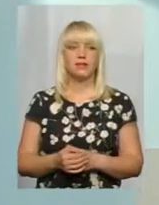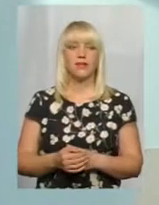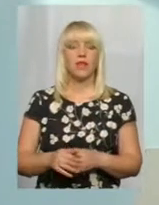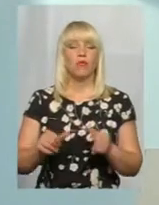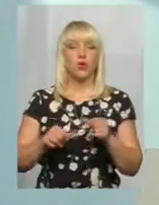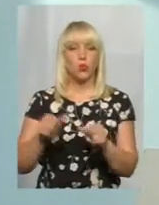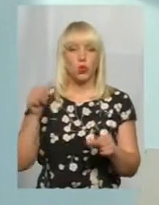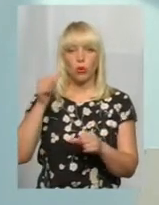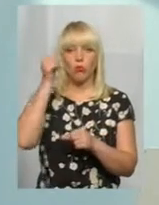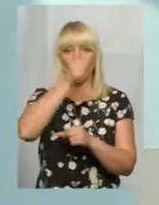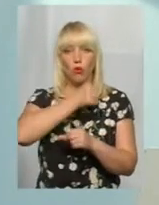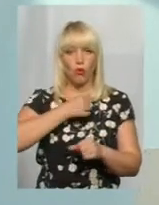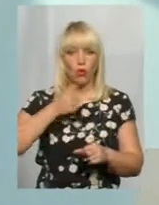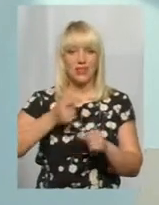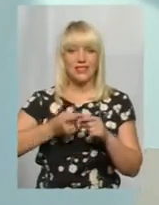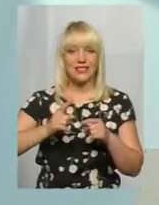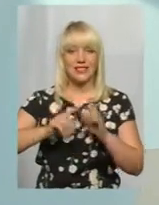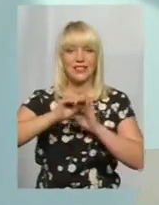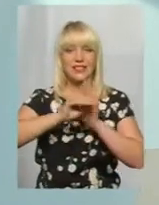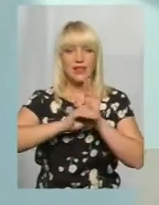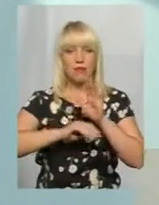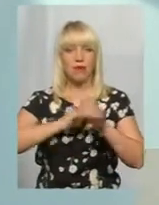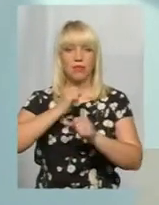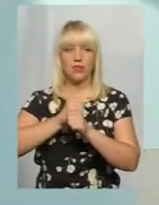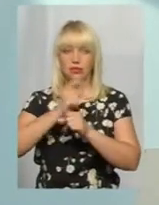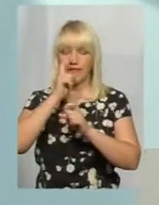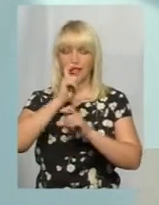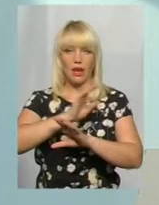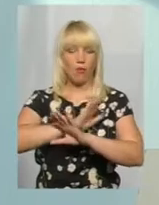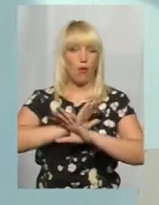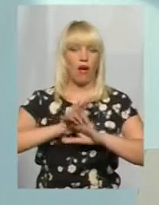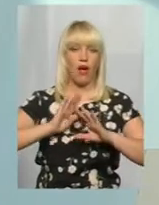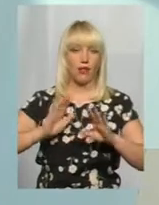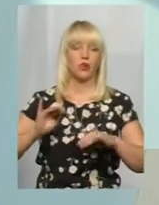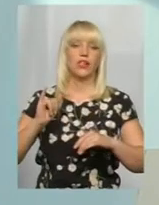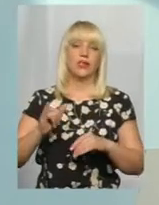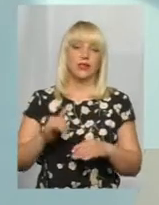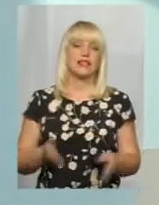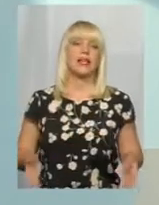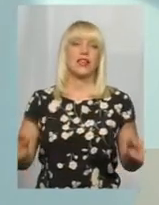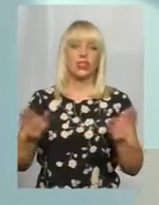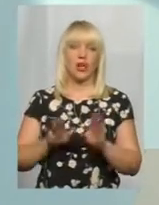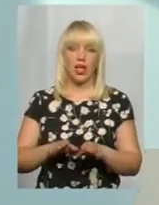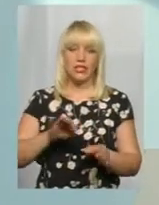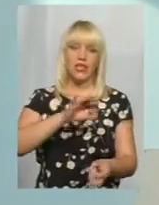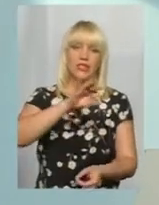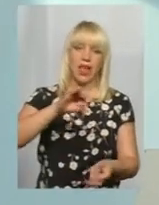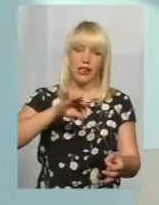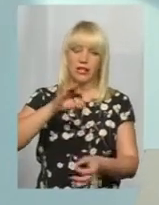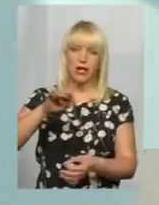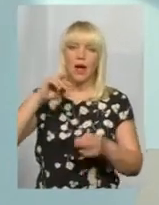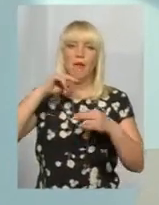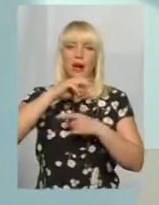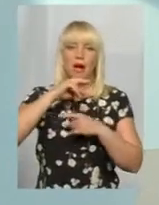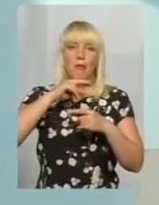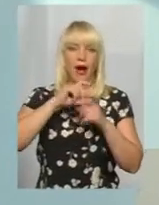минулому році ця система в нас працювала дуже непогано і в принципі залишалися якісь залишки препаратів,